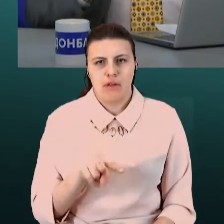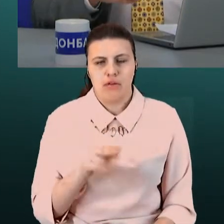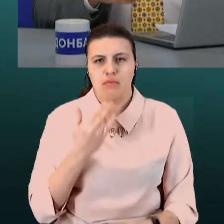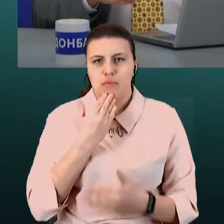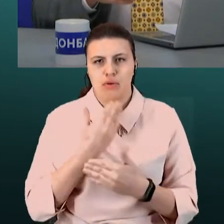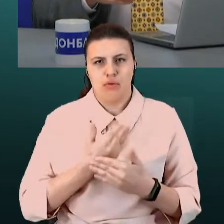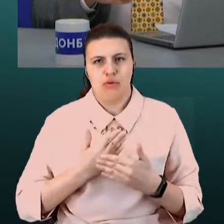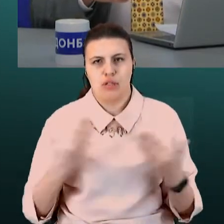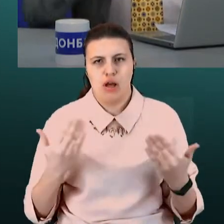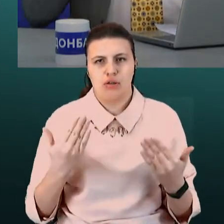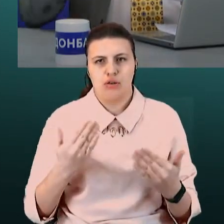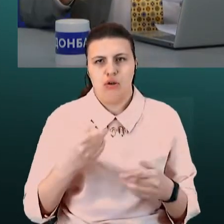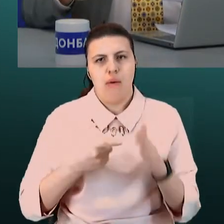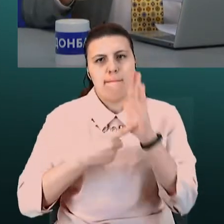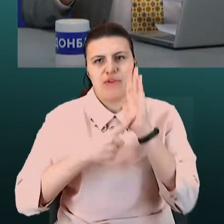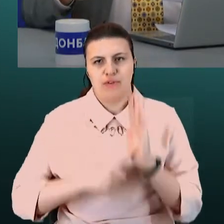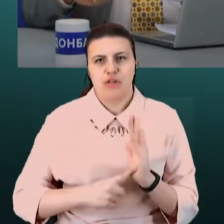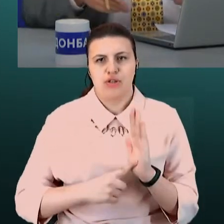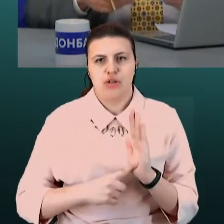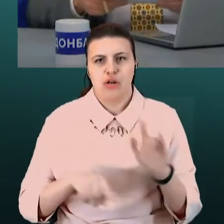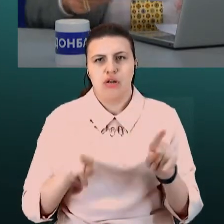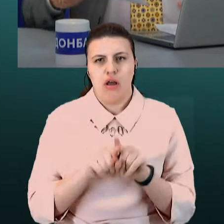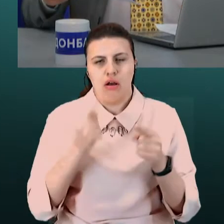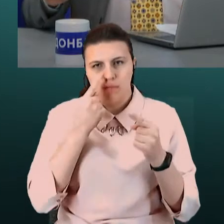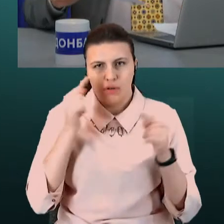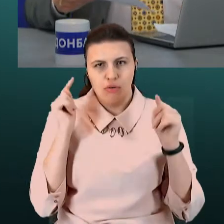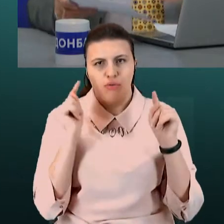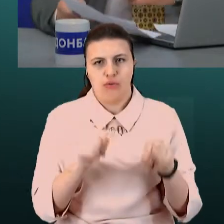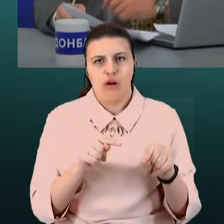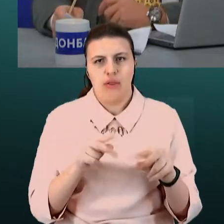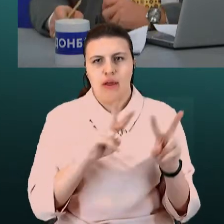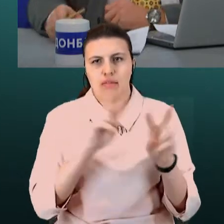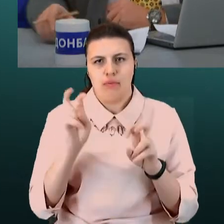півріччя, коли вся увага зосереджена на темі коронавірусу?